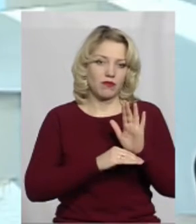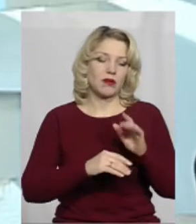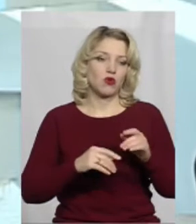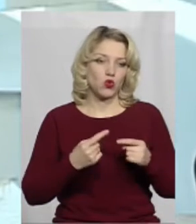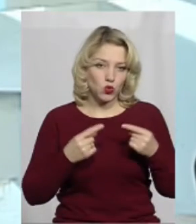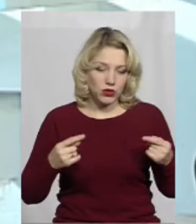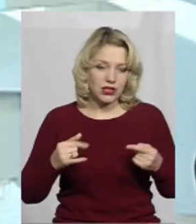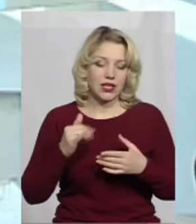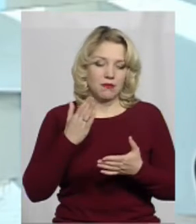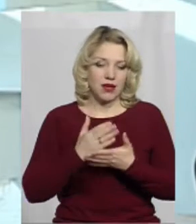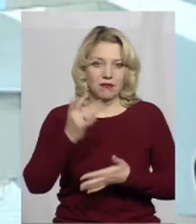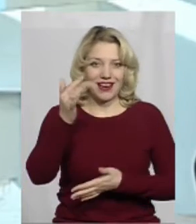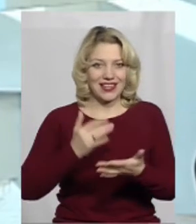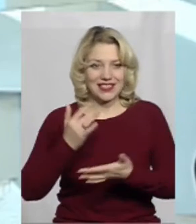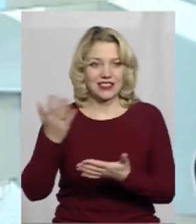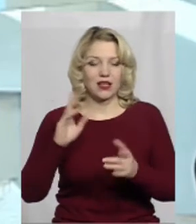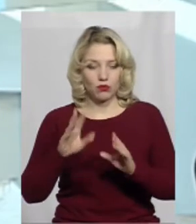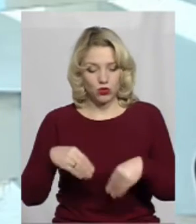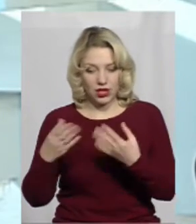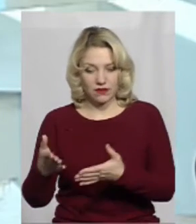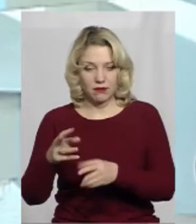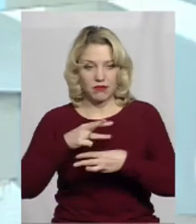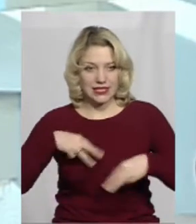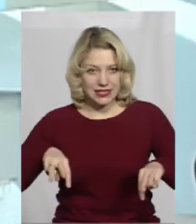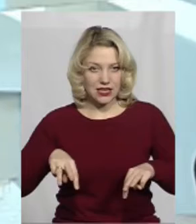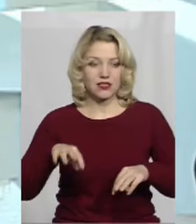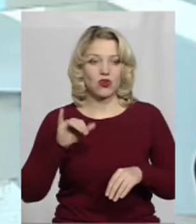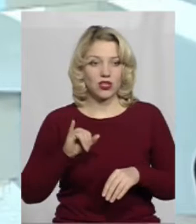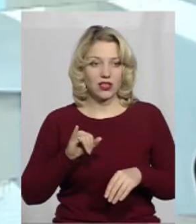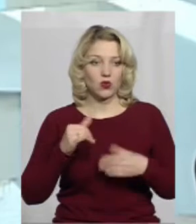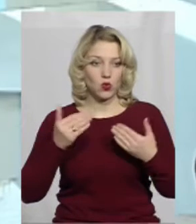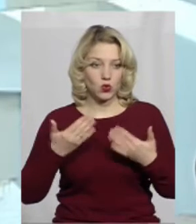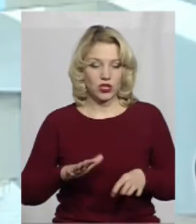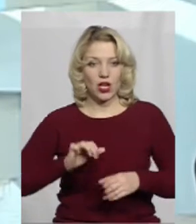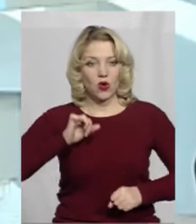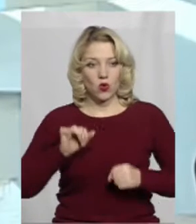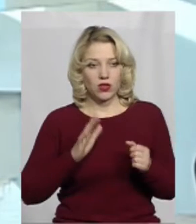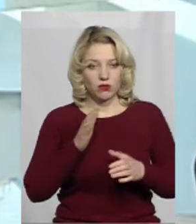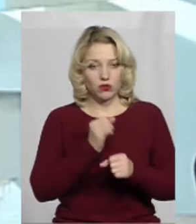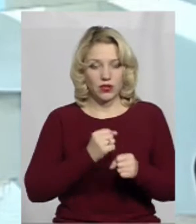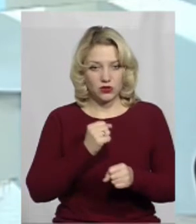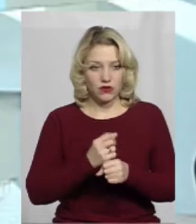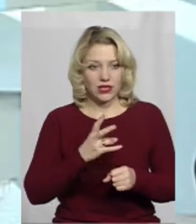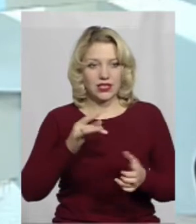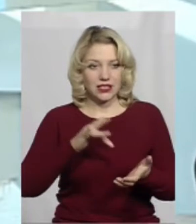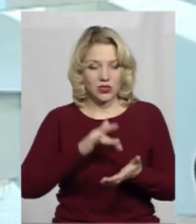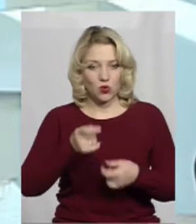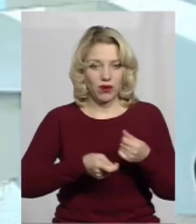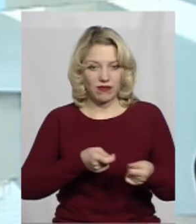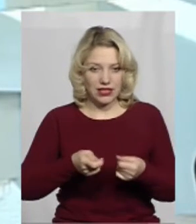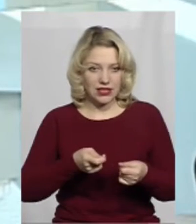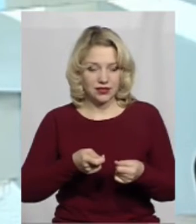відповідний реєстр, який будемо подавати Міністерству. Далі вже, скажімо так, колеги будуть працювати на центральному рейні,